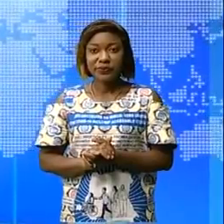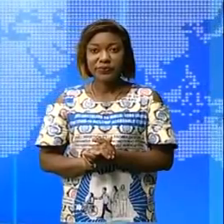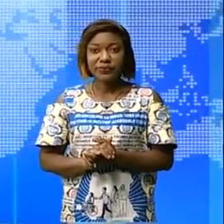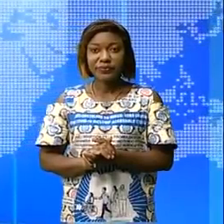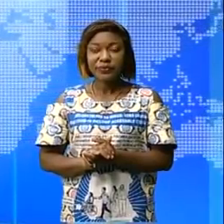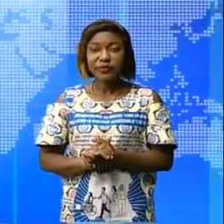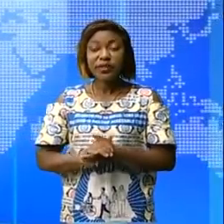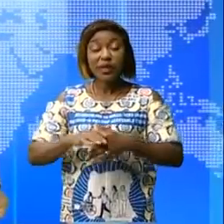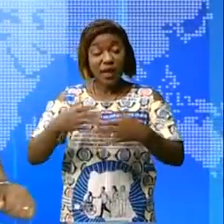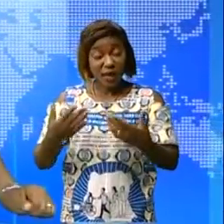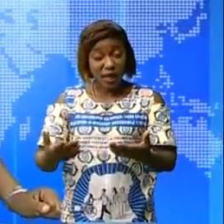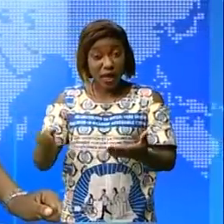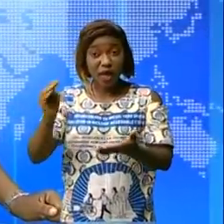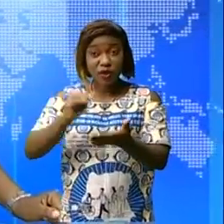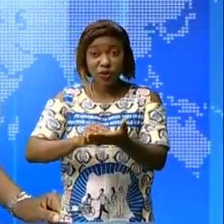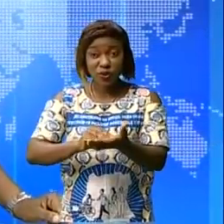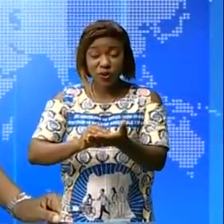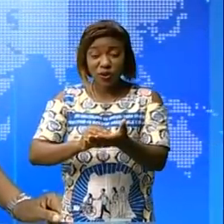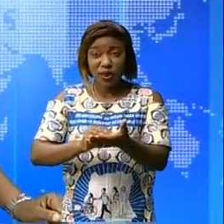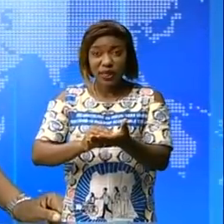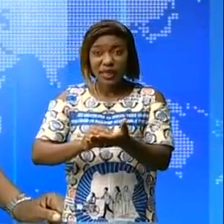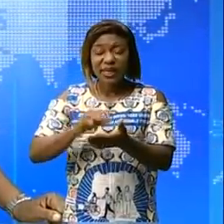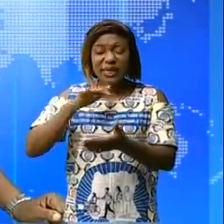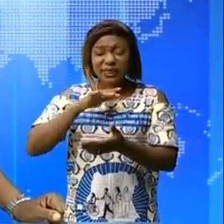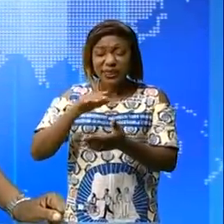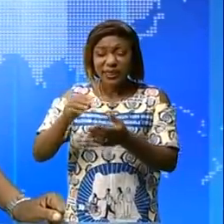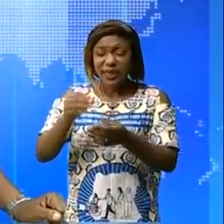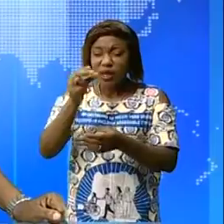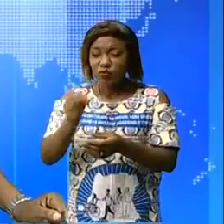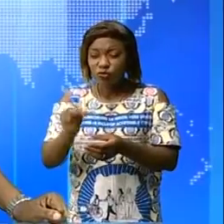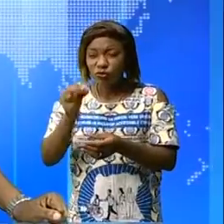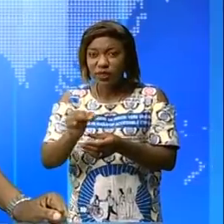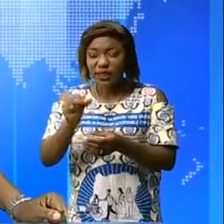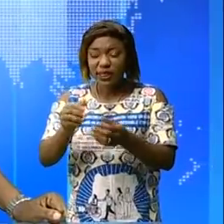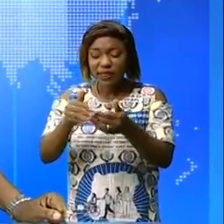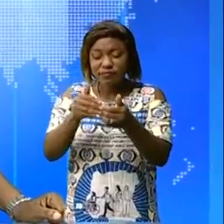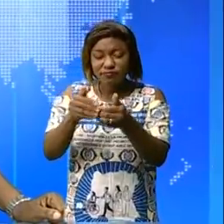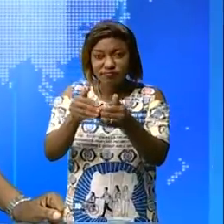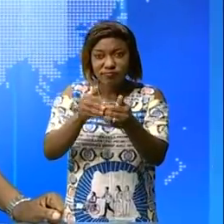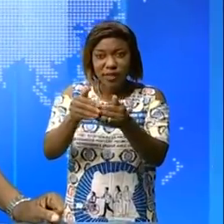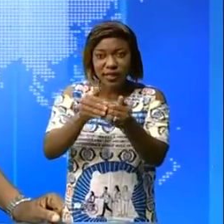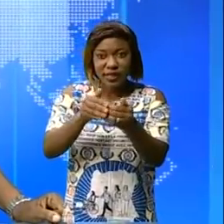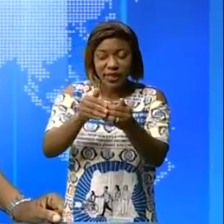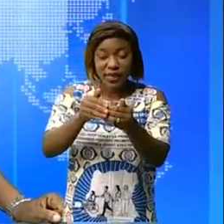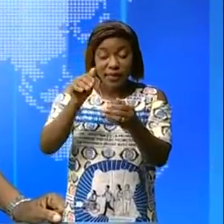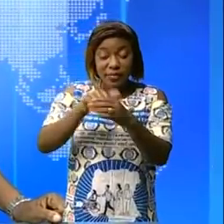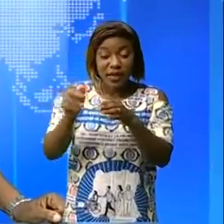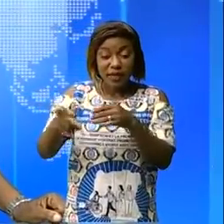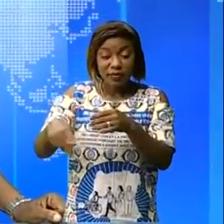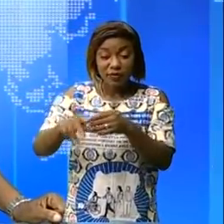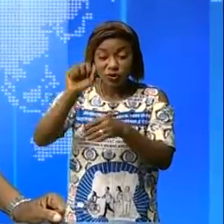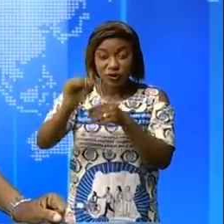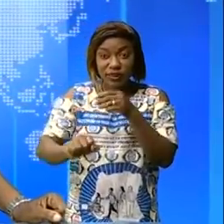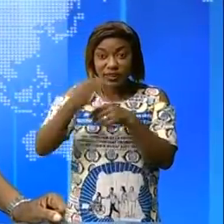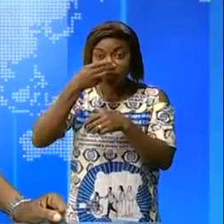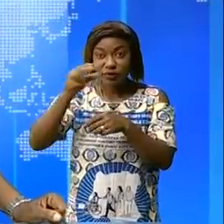Le déchet plastique recyclé dans la province du Sud qui vous produise déjà du carburant grâce